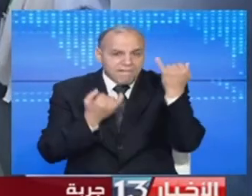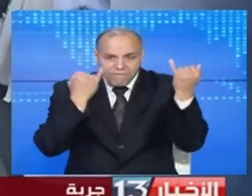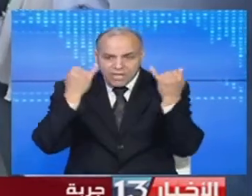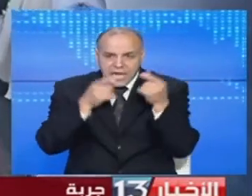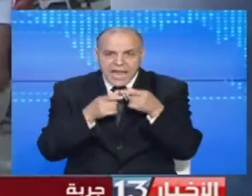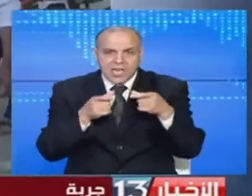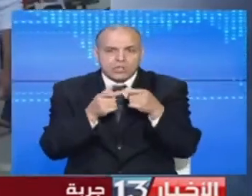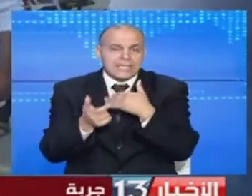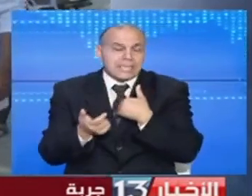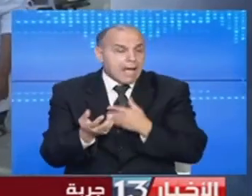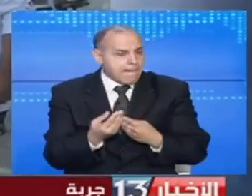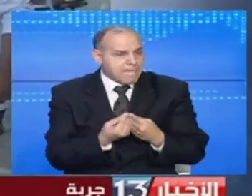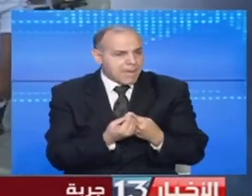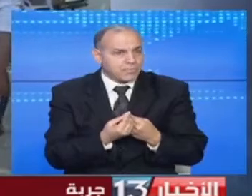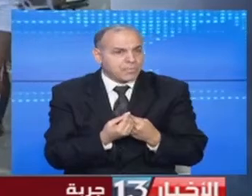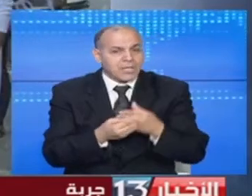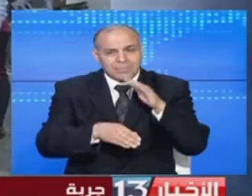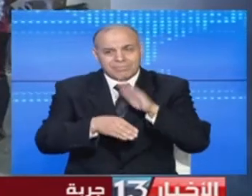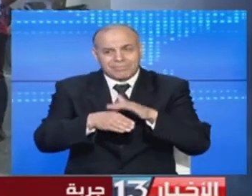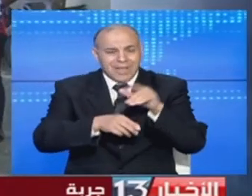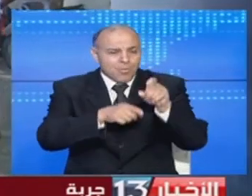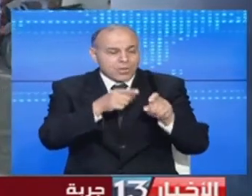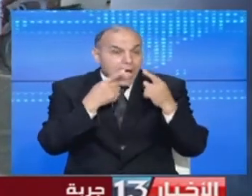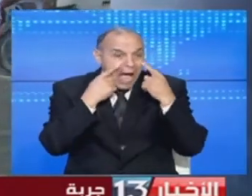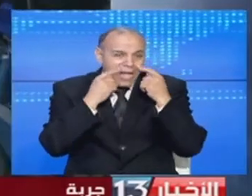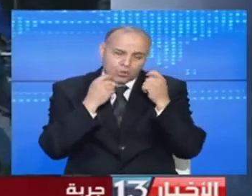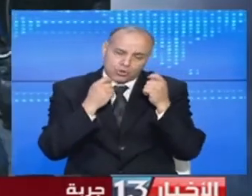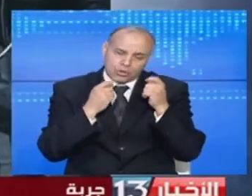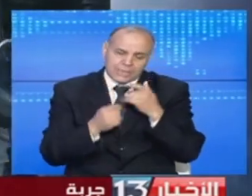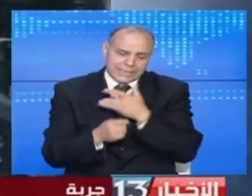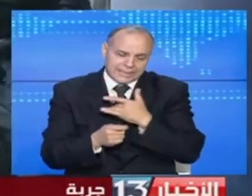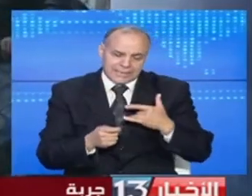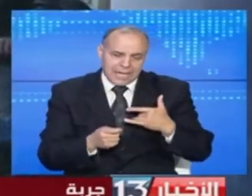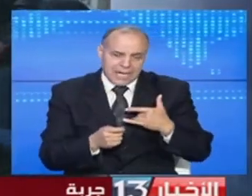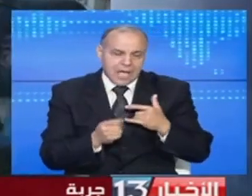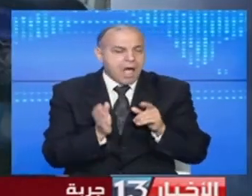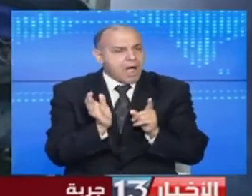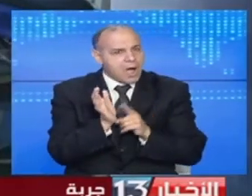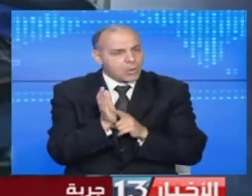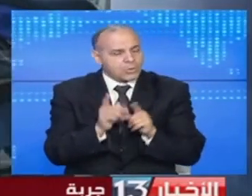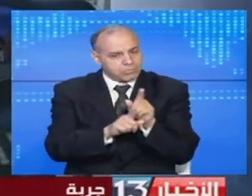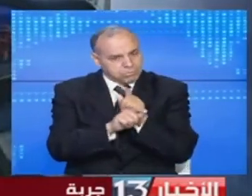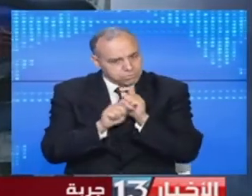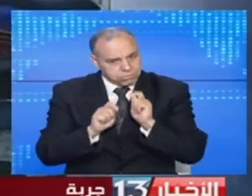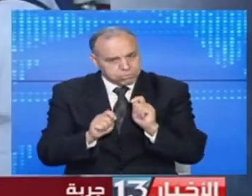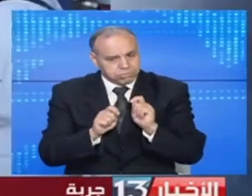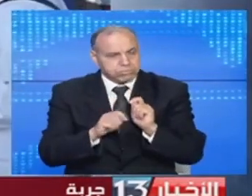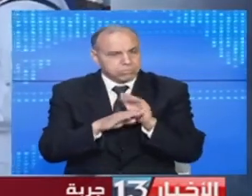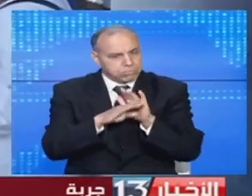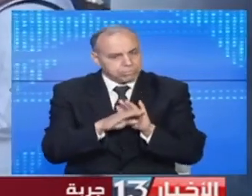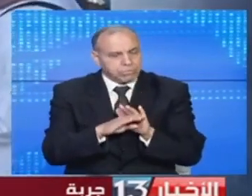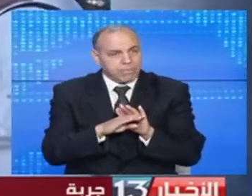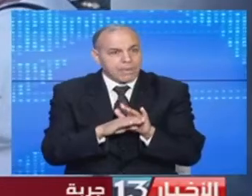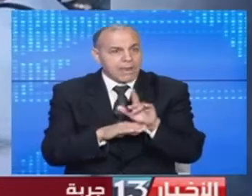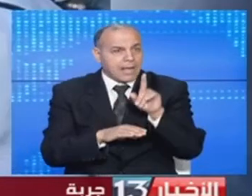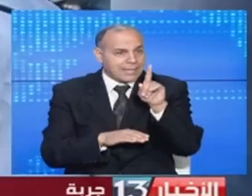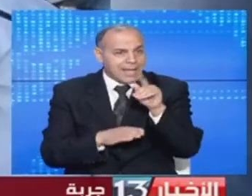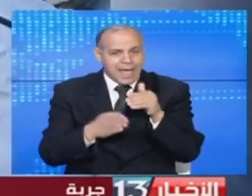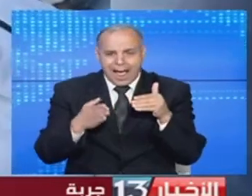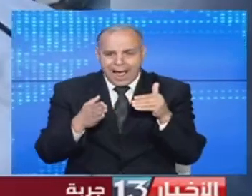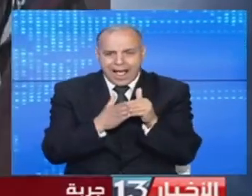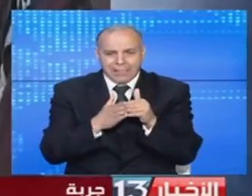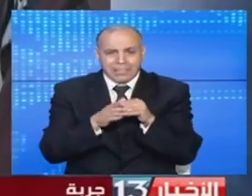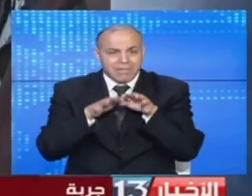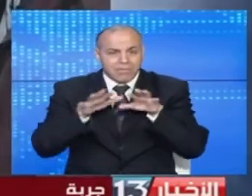اللجنة الصحية لحث المواطنين على الالتزام بقواعد وإجراءات الوقاية للحد من